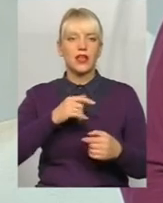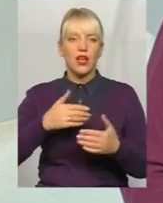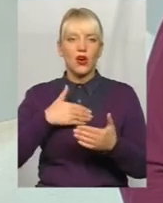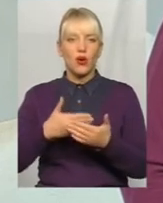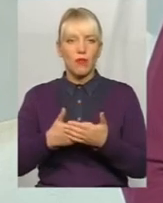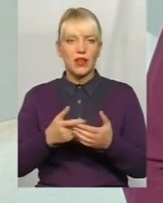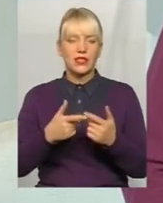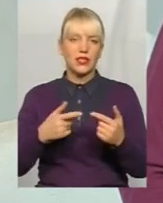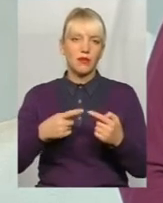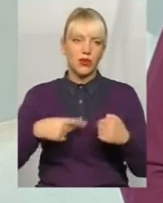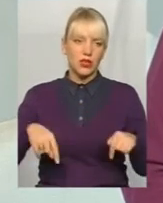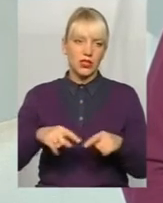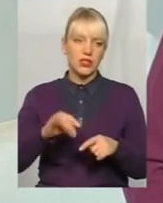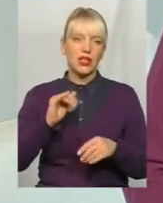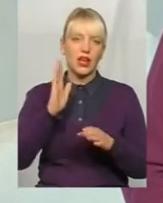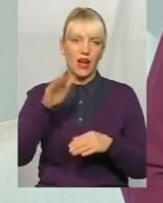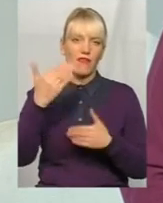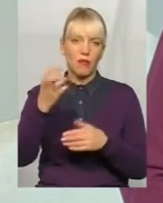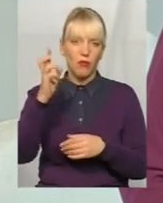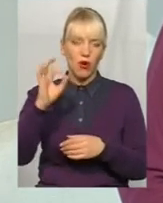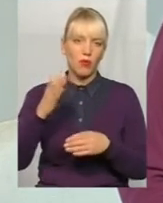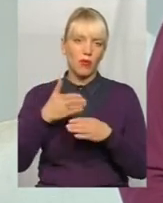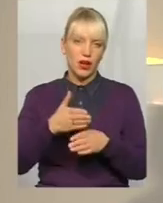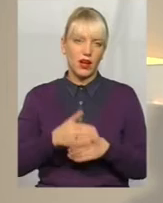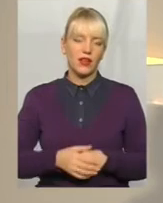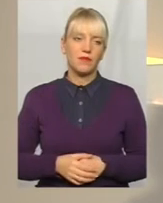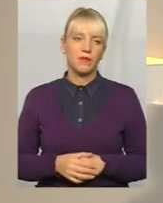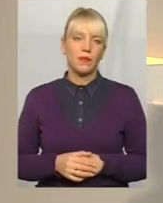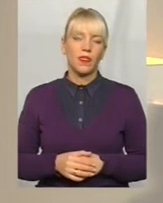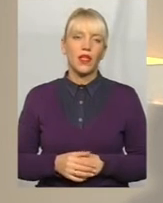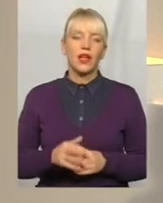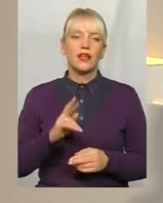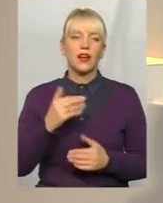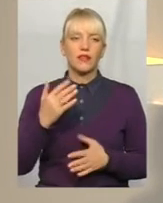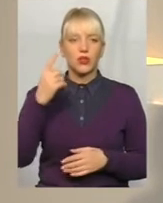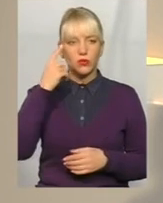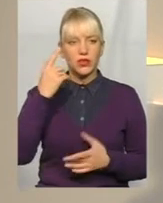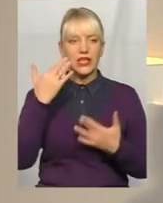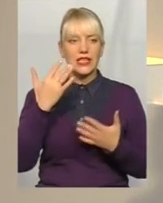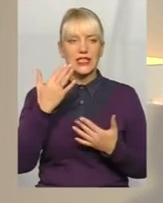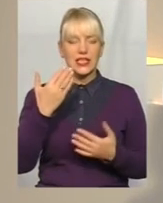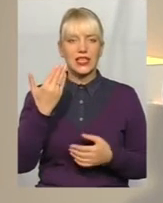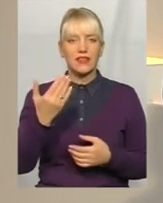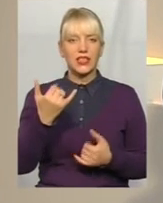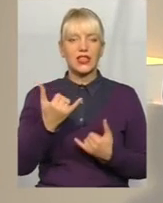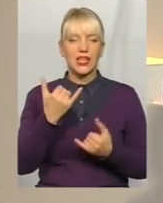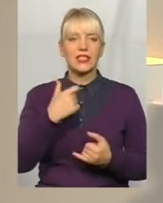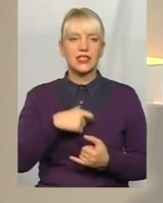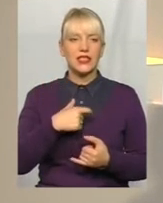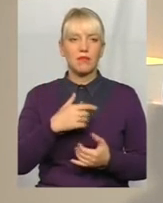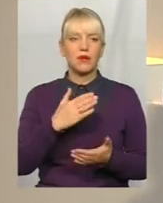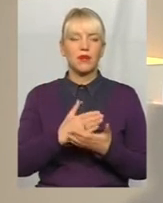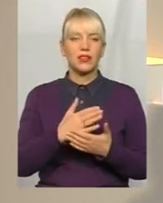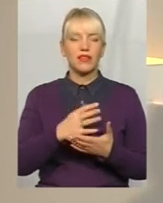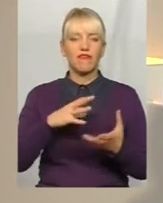хай вам Бог допомагає, і наша профспілка також поможе. Дякую. Пані Олена, як Ви думаєте, який зараз для себе вибір має бізнес